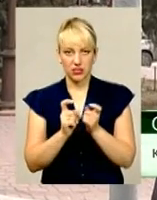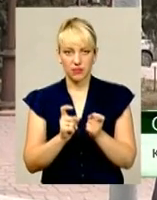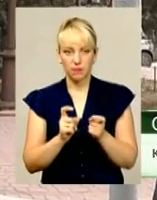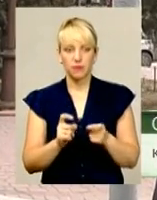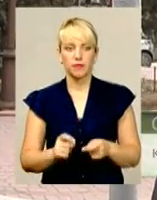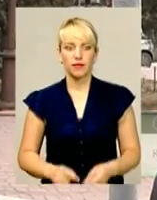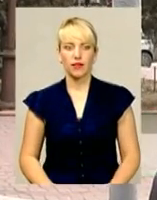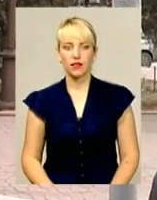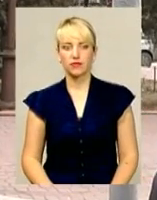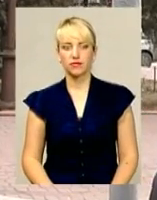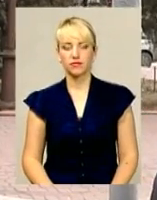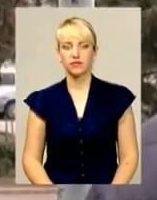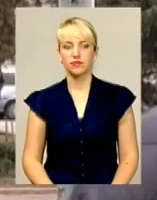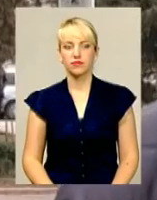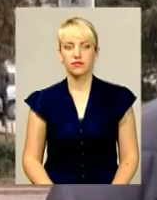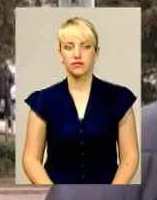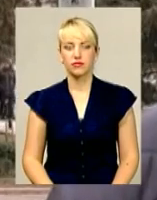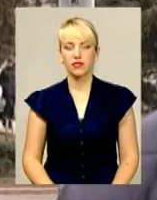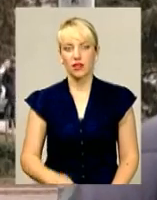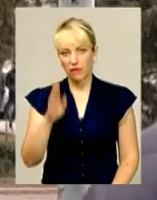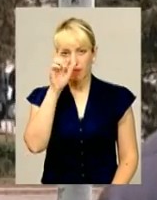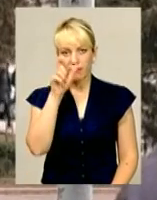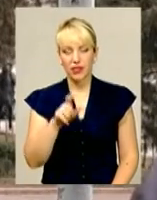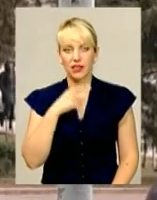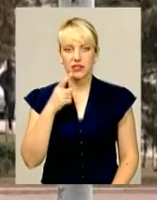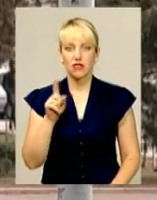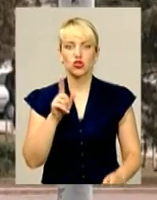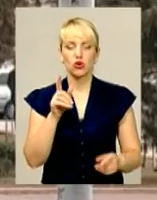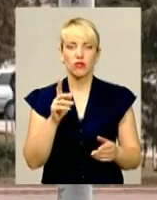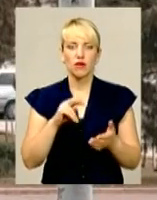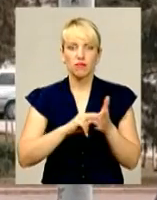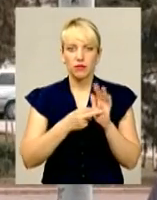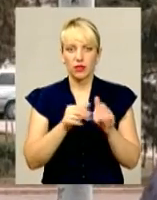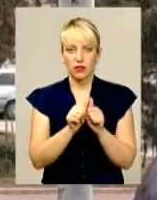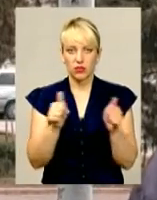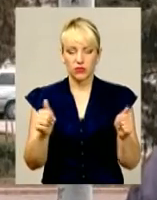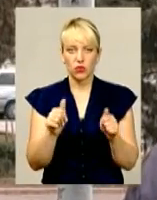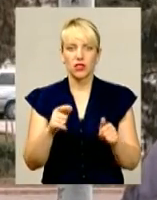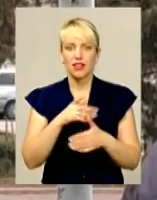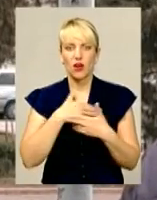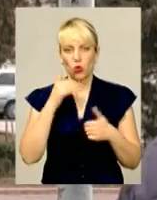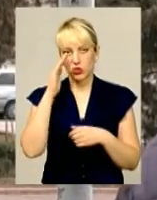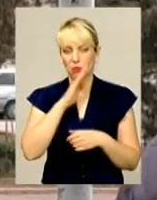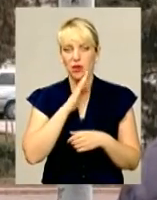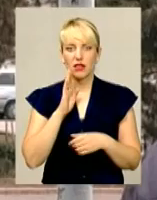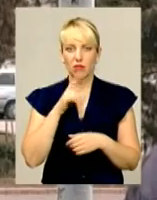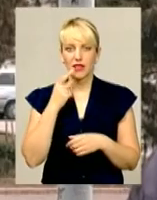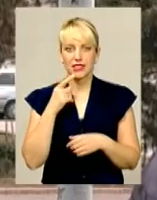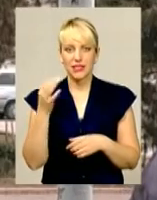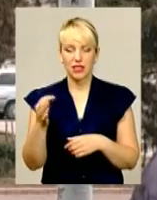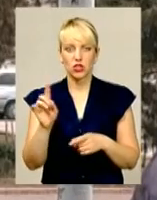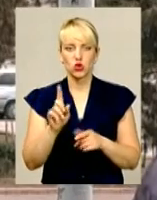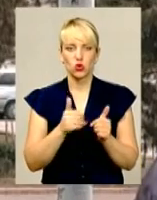так особливо він не відкривався. Він казав, що вони мають розводитись, що я не хочу батькам казати, матері казати,